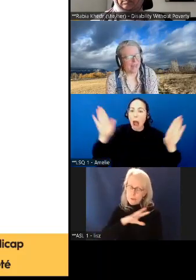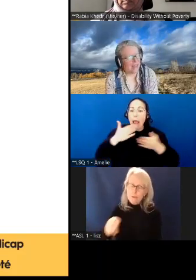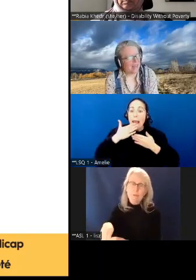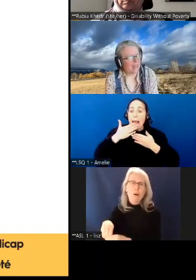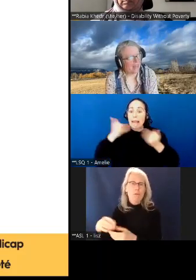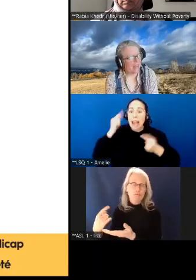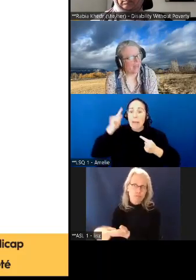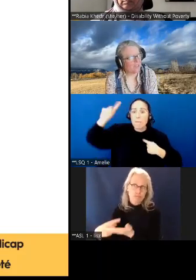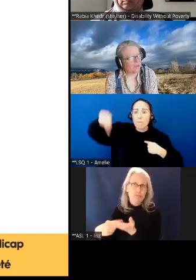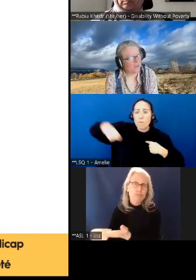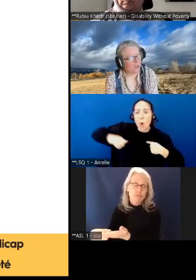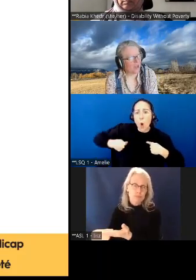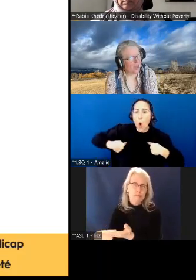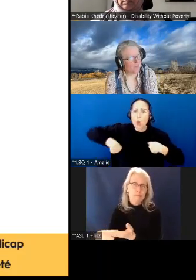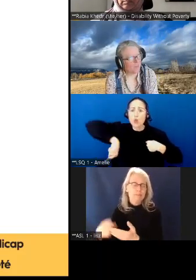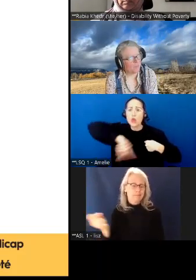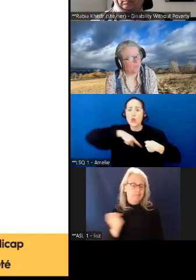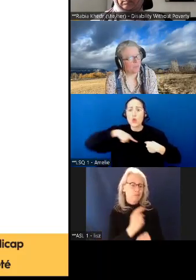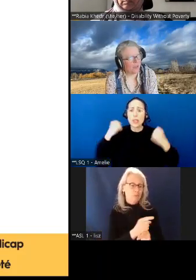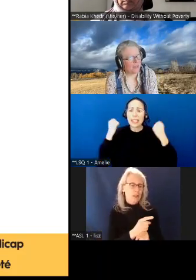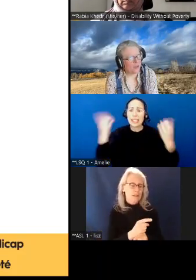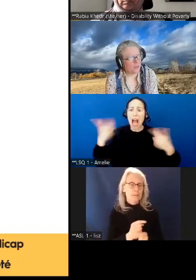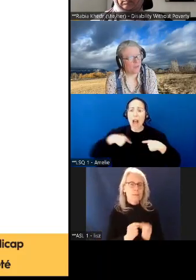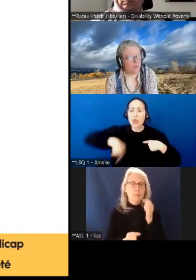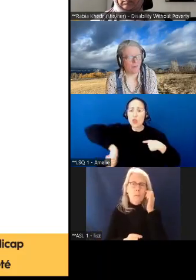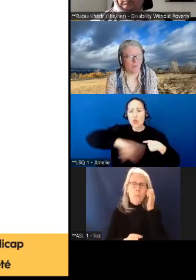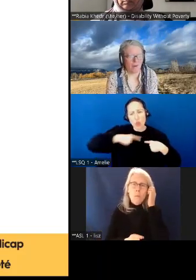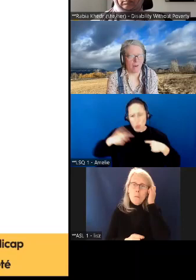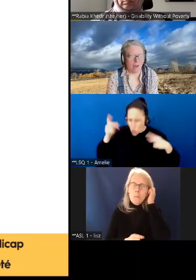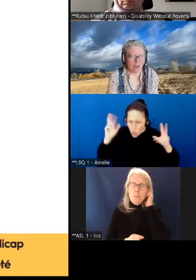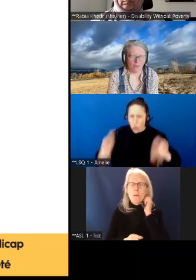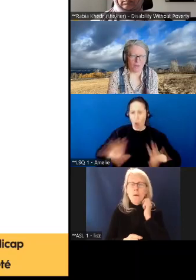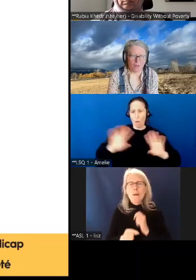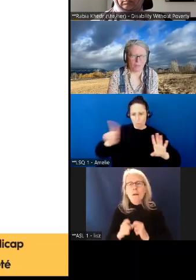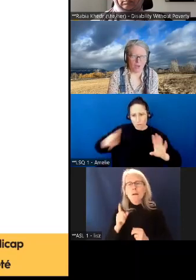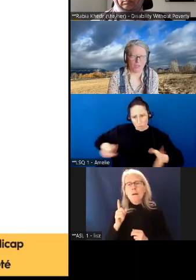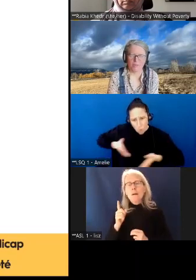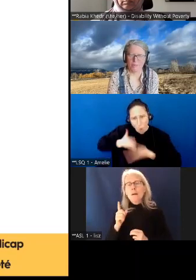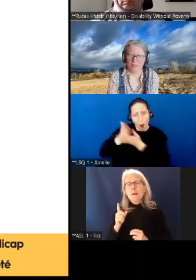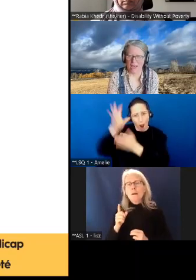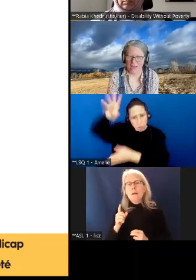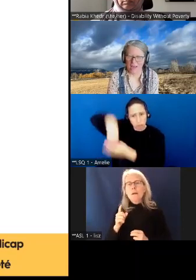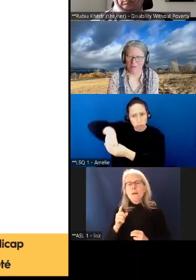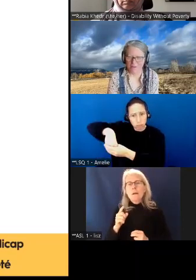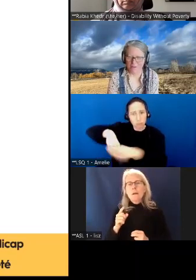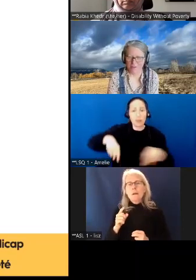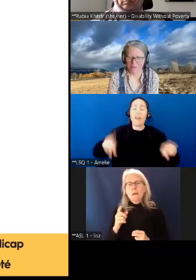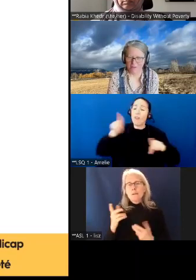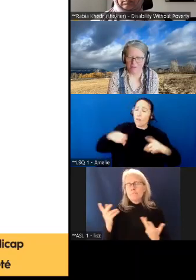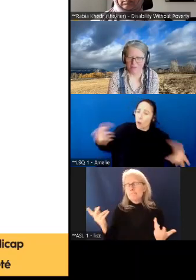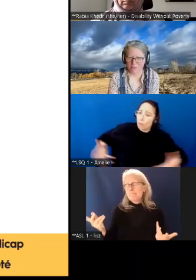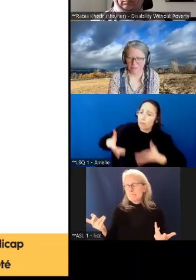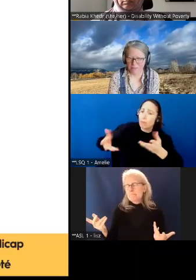Absolument. Nous devons permettre aux gens de prospérer. Je ne sais pas comment ça pourrait